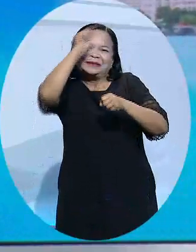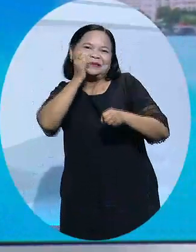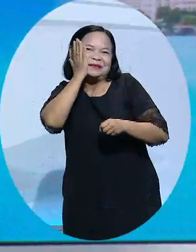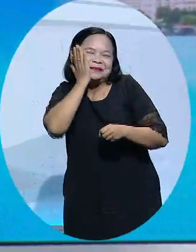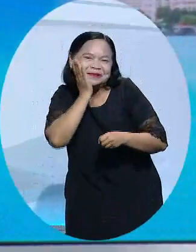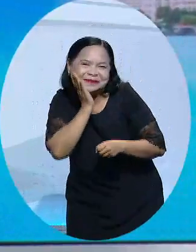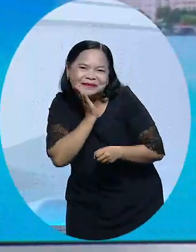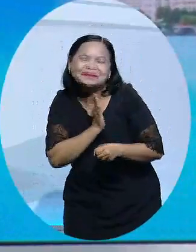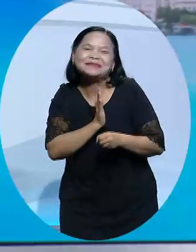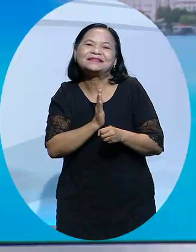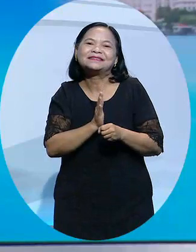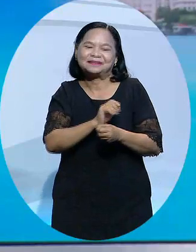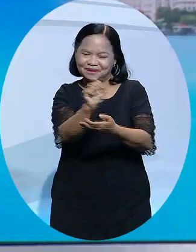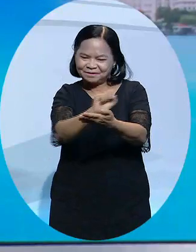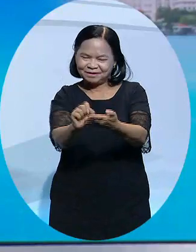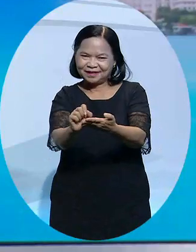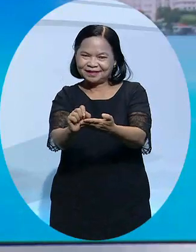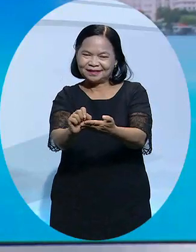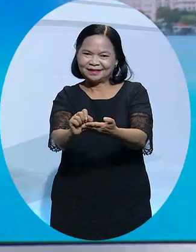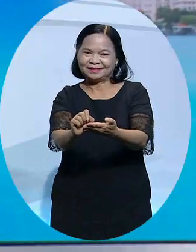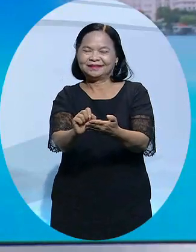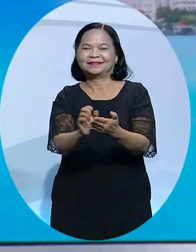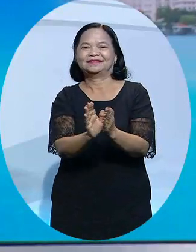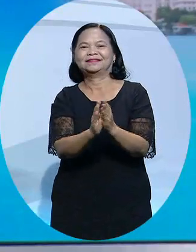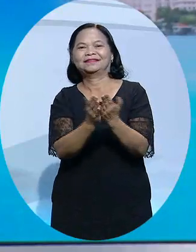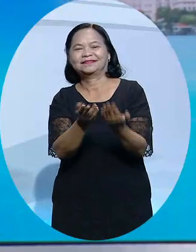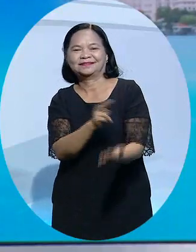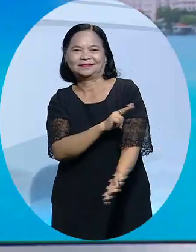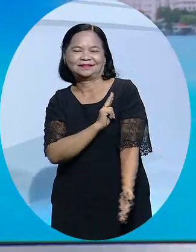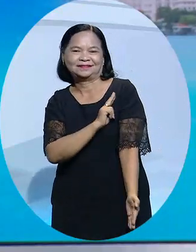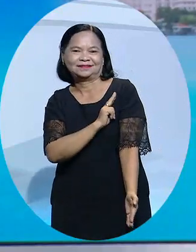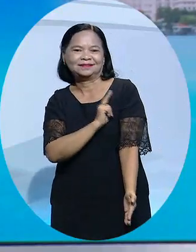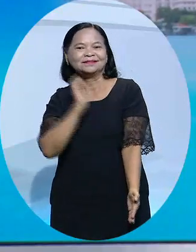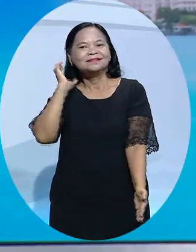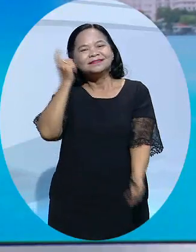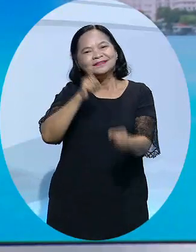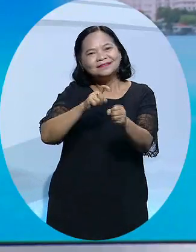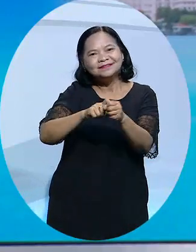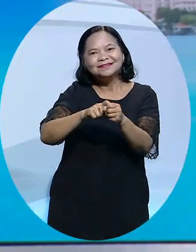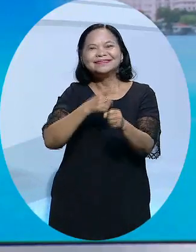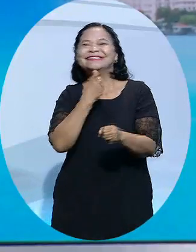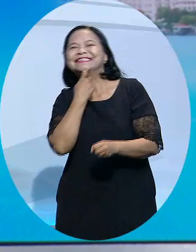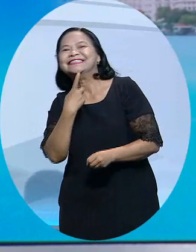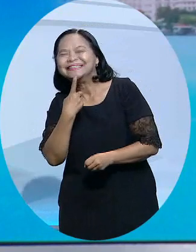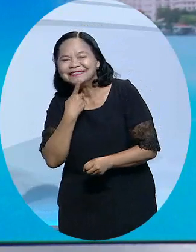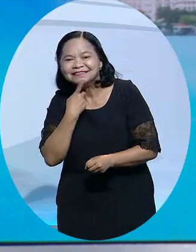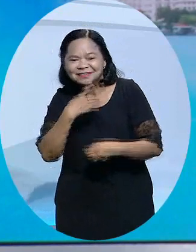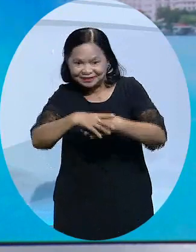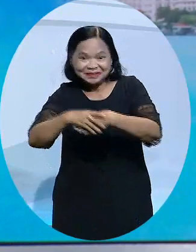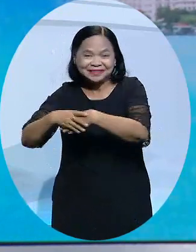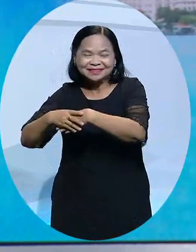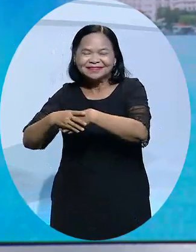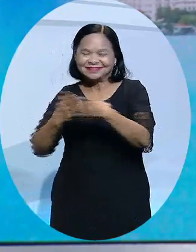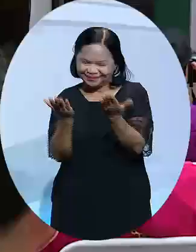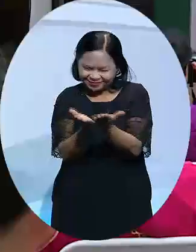từ những dòng trạng thái nhà văn viết trên trang cá nhân chia sẻ những cảm nhận về thế giới người già bằng sự hài hước và được nhiều bạn đọc yêu thích.